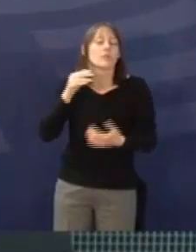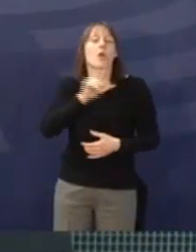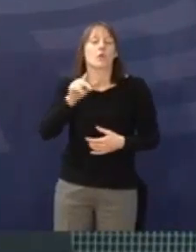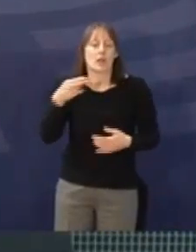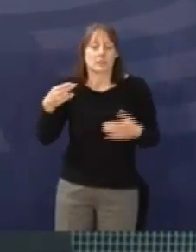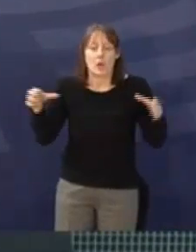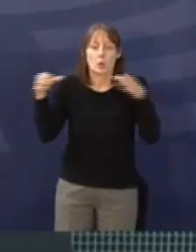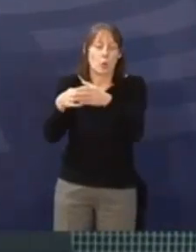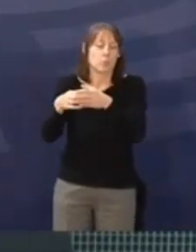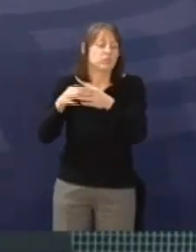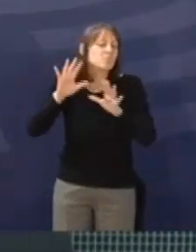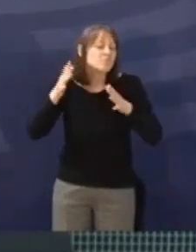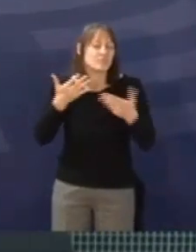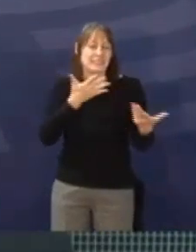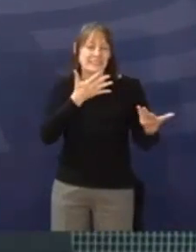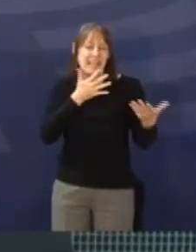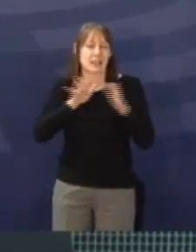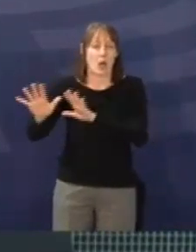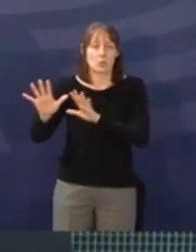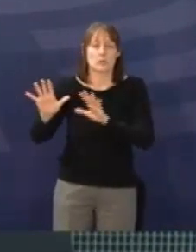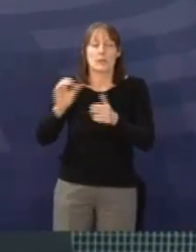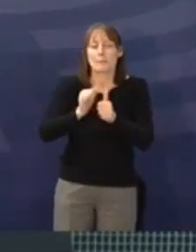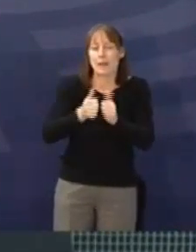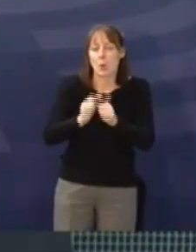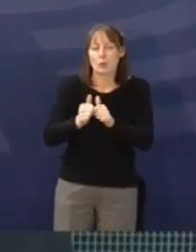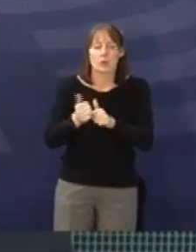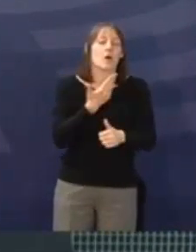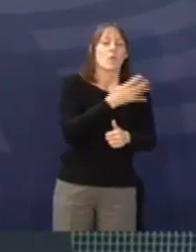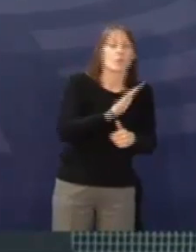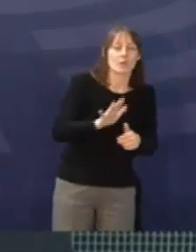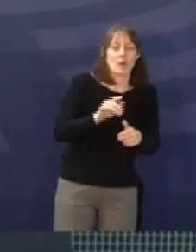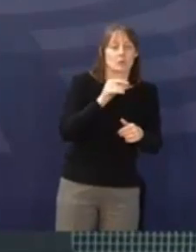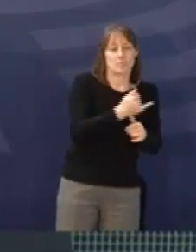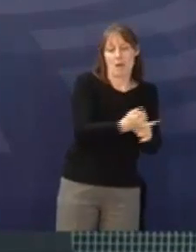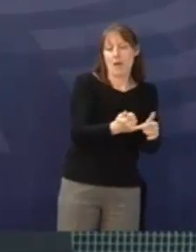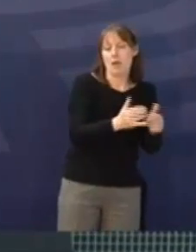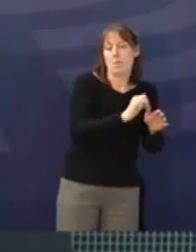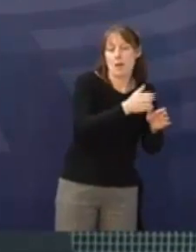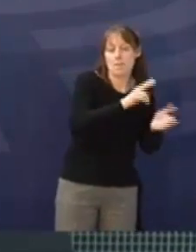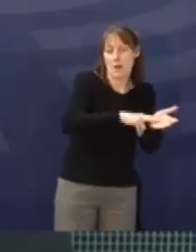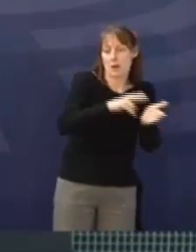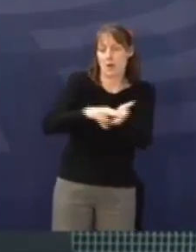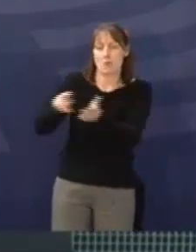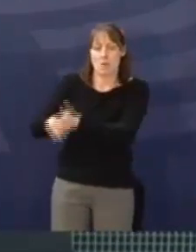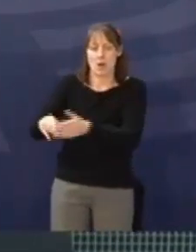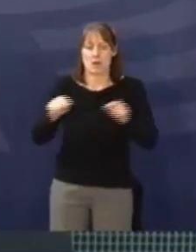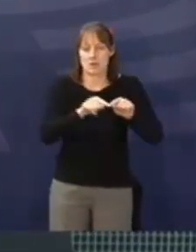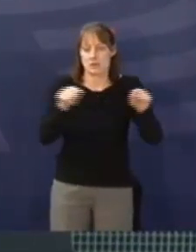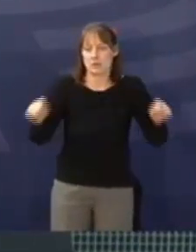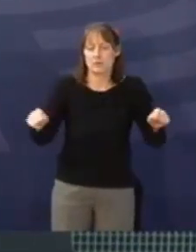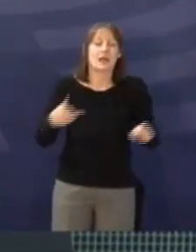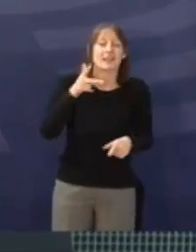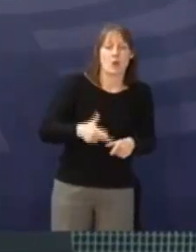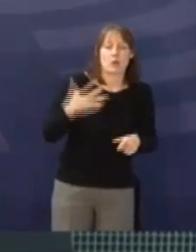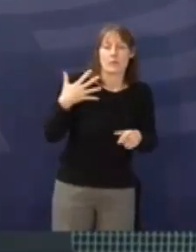10.000 Pilotinnen, etwa 5.000 davon bei der Kernmarke. Das sind 350 Ausbildungsverträge